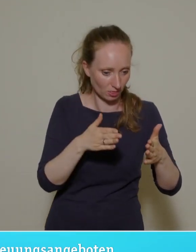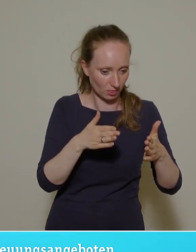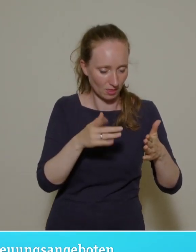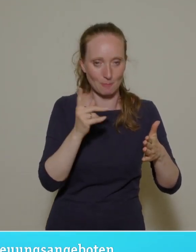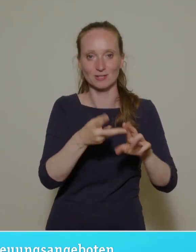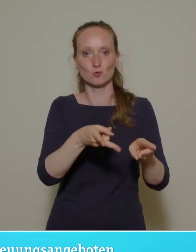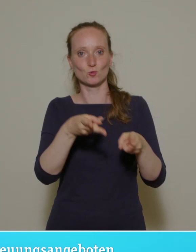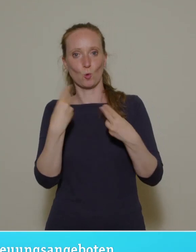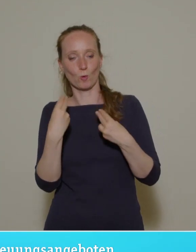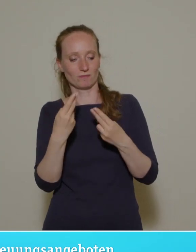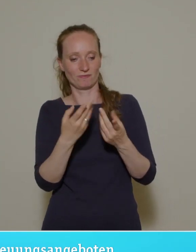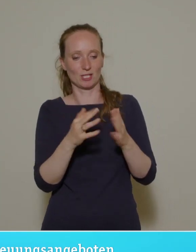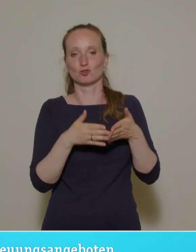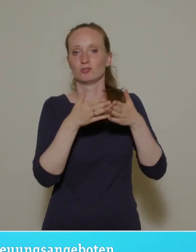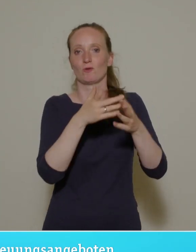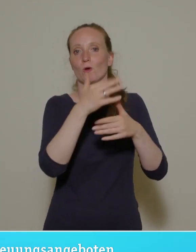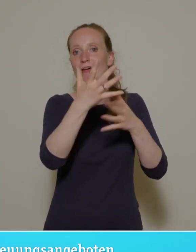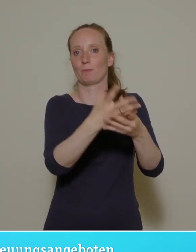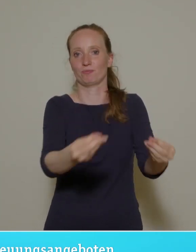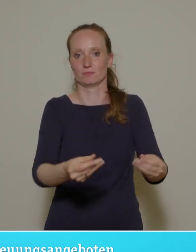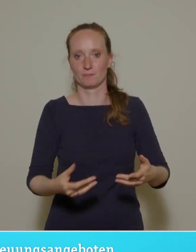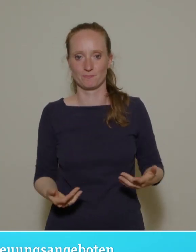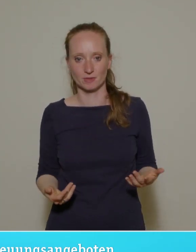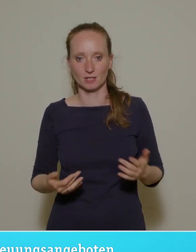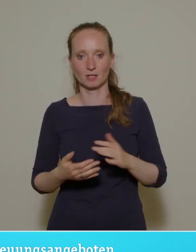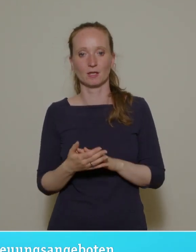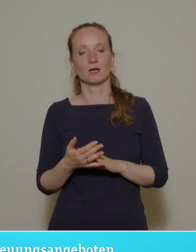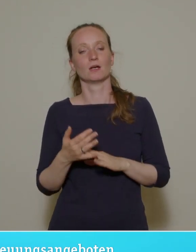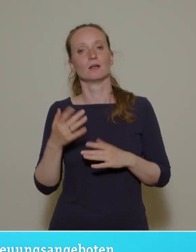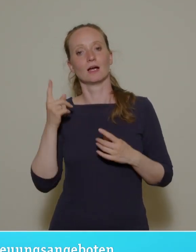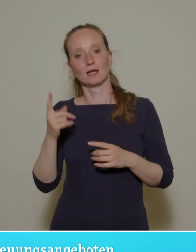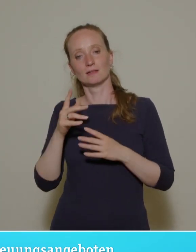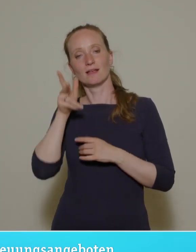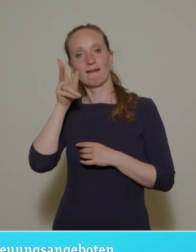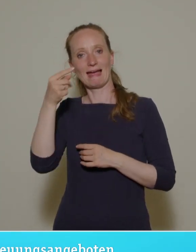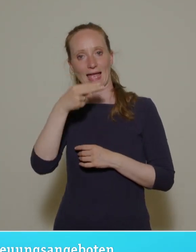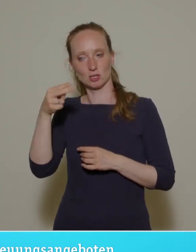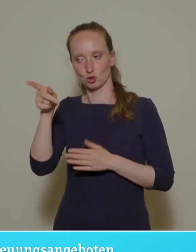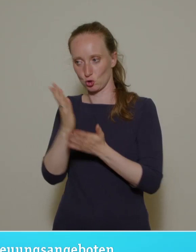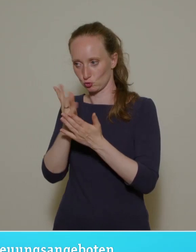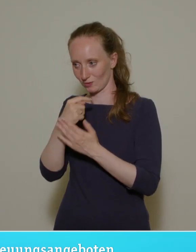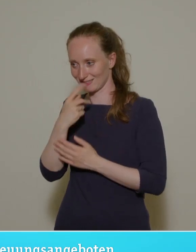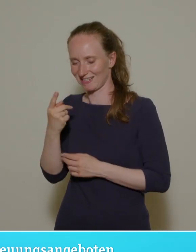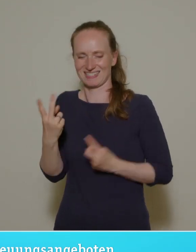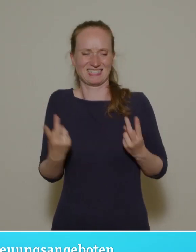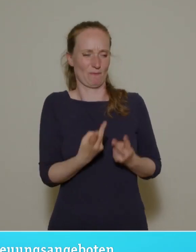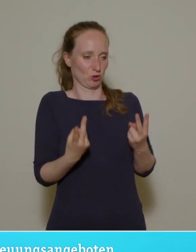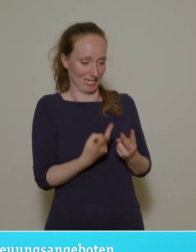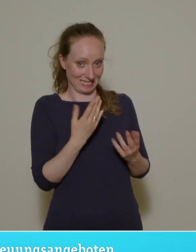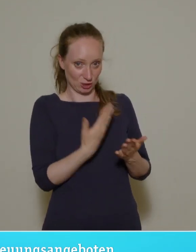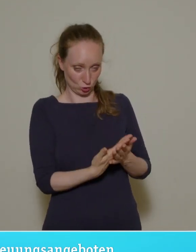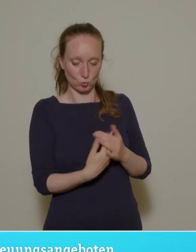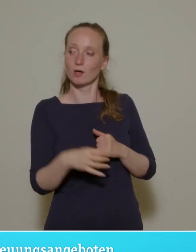darauf Rücksicht nehmen. Auch das steht nicht in den zu berücksichtigen Aspekten. Herr Hasch sagt, das ist ihm eine Selbstverständlichkeit.